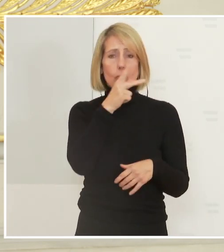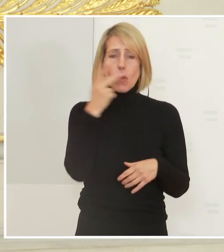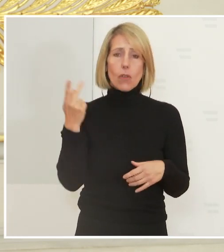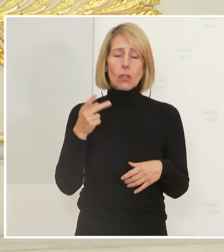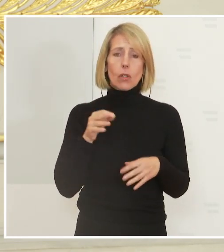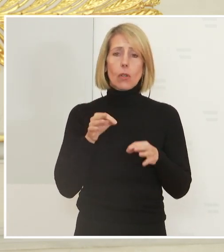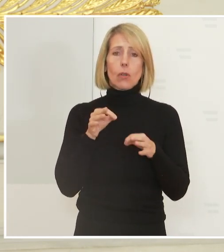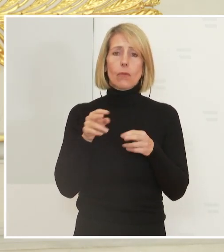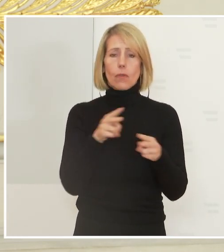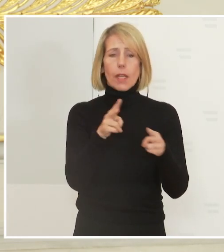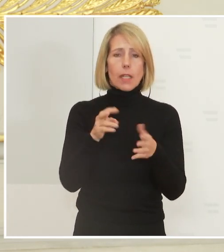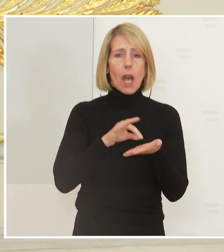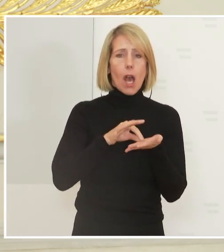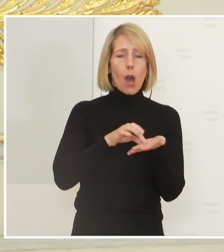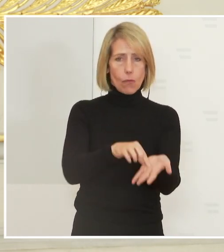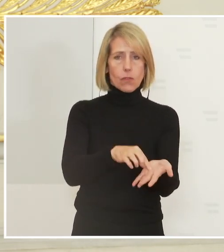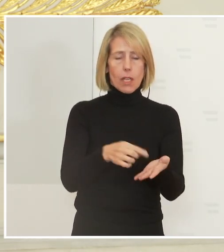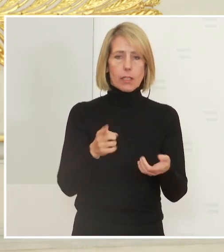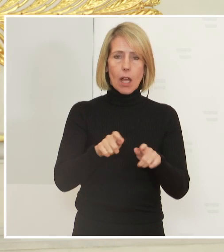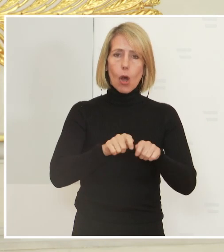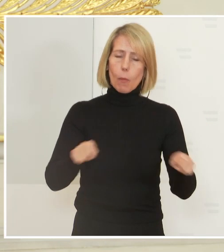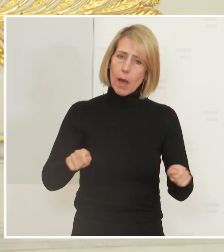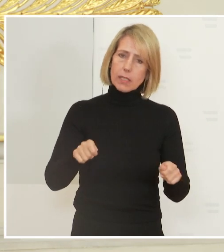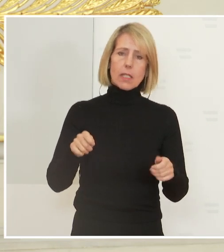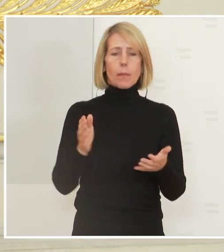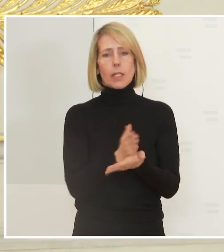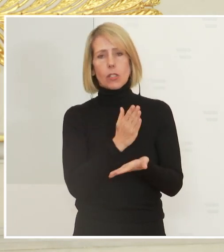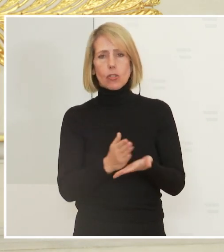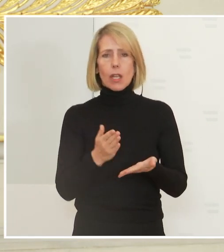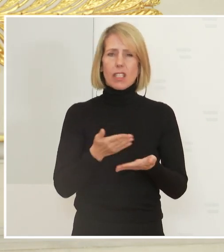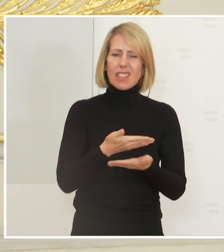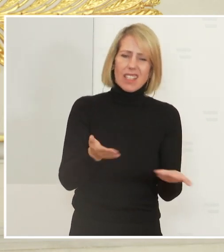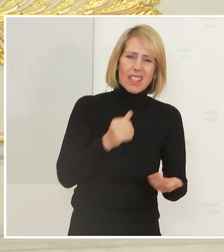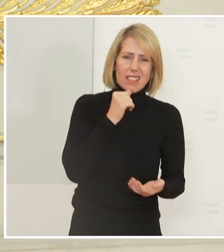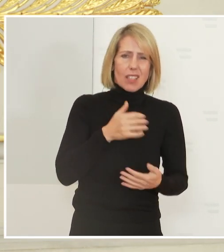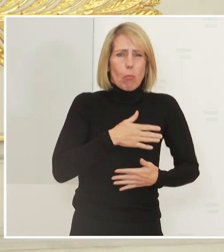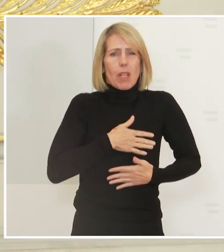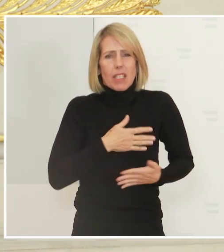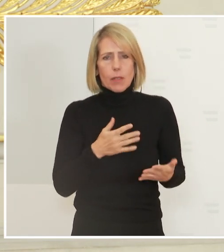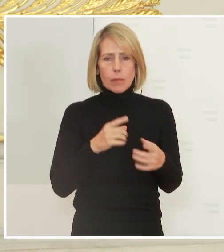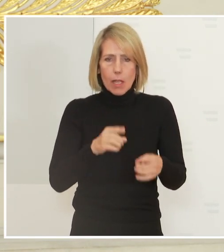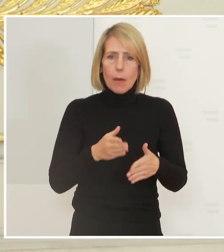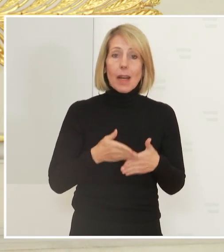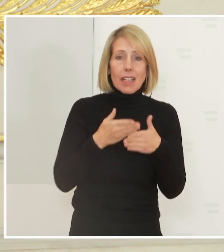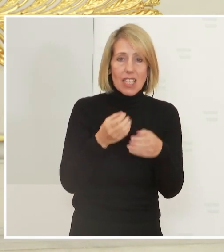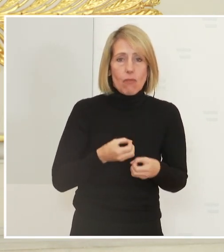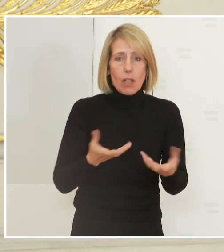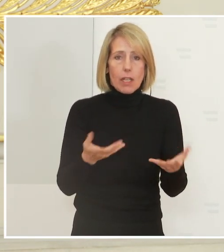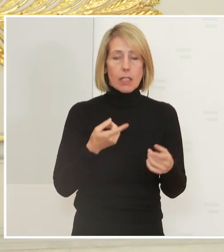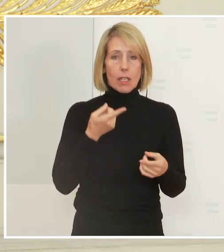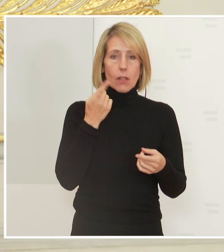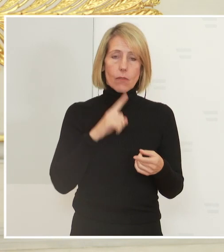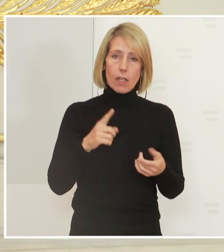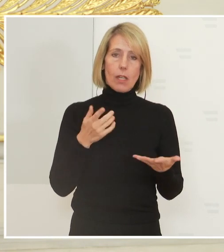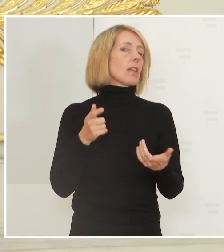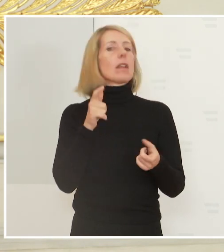aufzeigt und die auch bereit ist, Maßnahmen zu treffen, die nicht populär, aber hilfreich sind, weil sie auch auf ein Gefühl